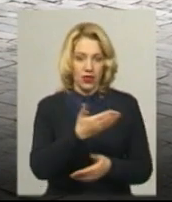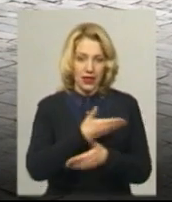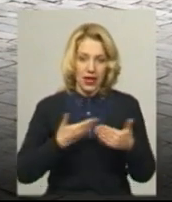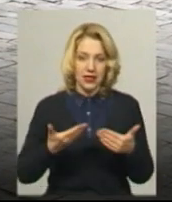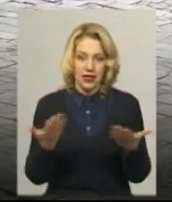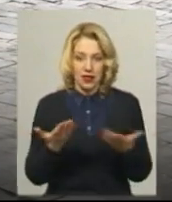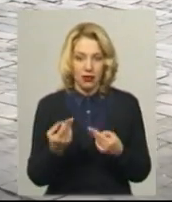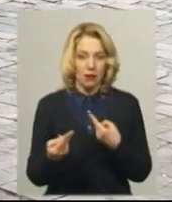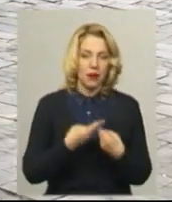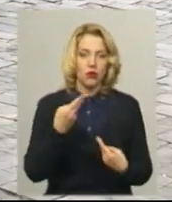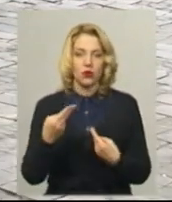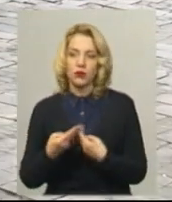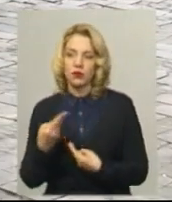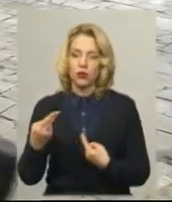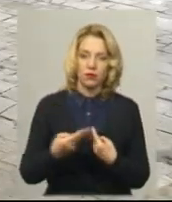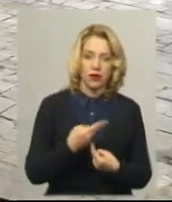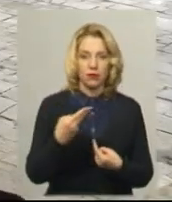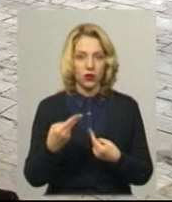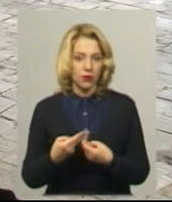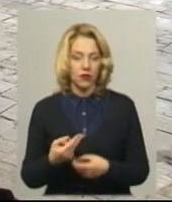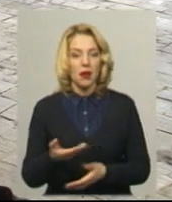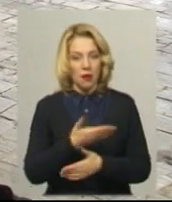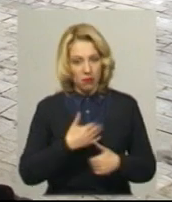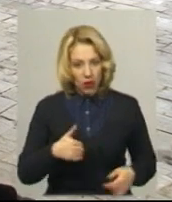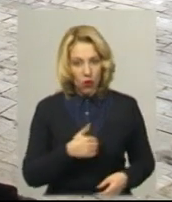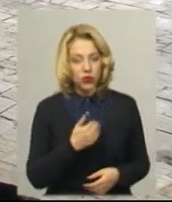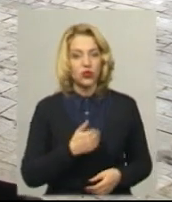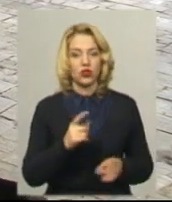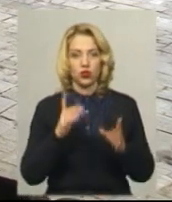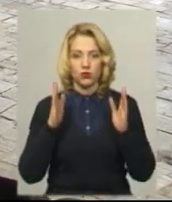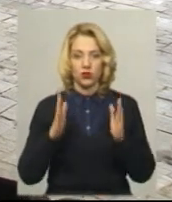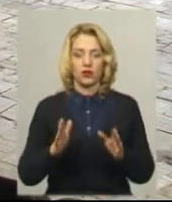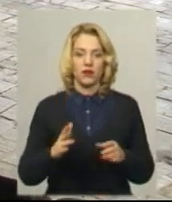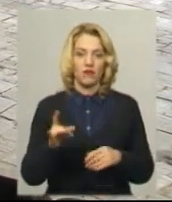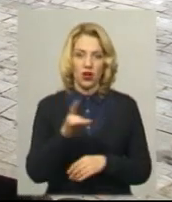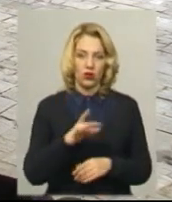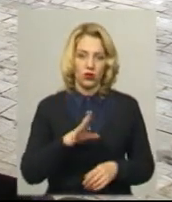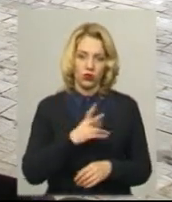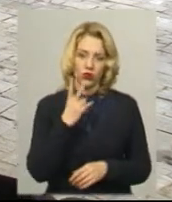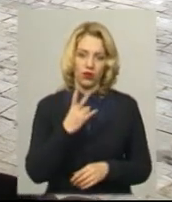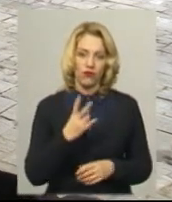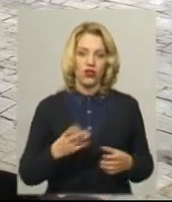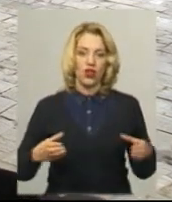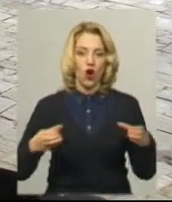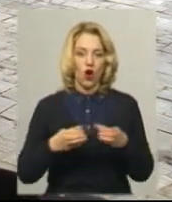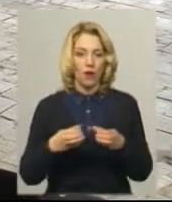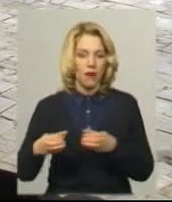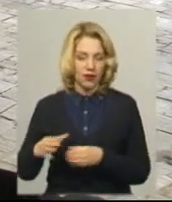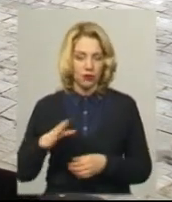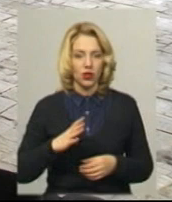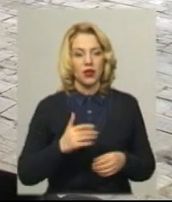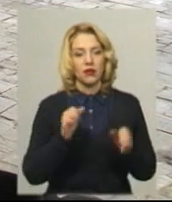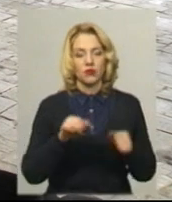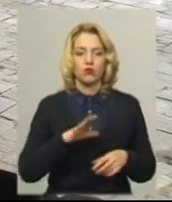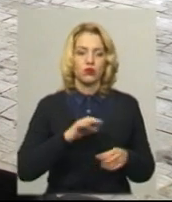перепони-перепони якісь трошки були Не хотіли, хотіли, щоб тільки в районі дві громади було, не хотіли районне